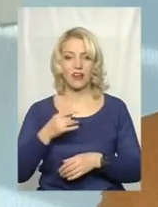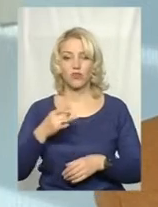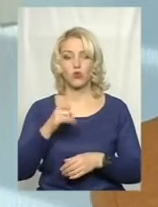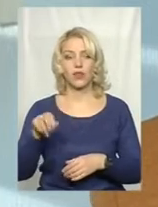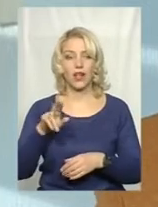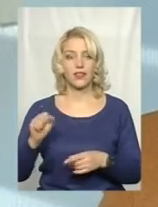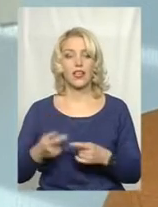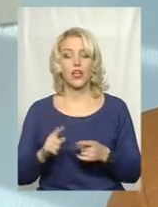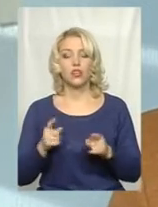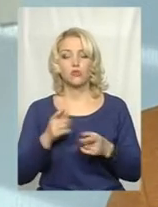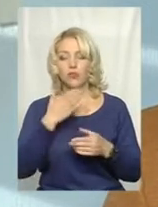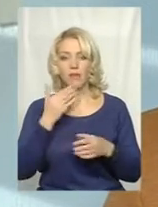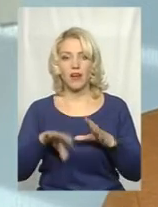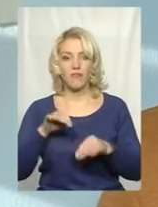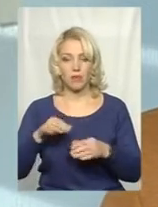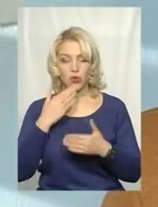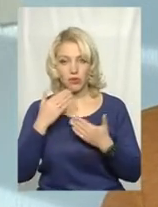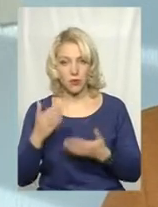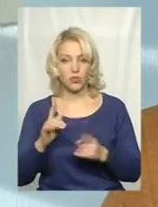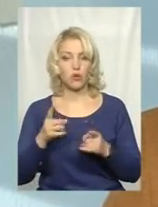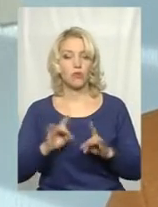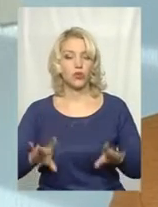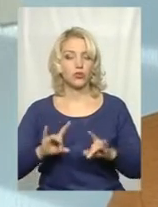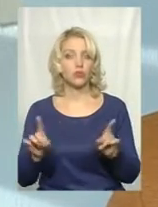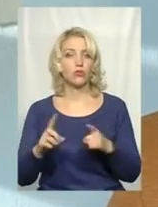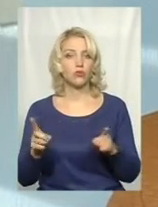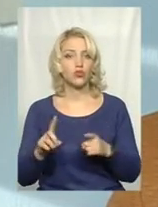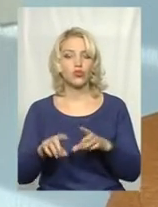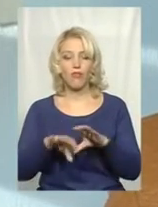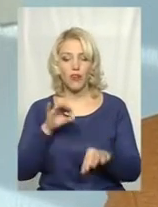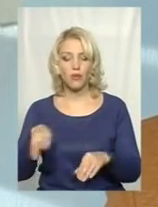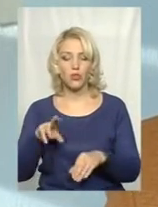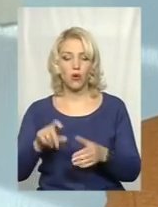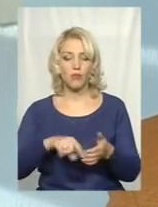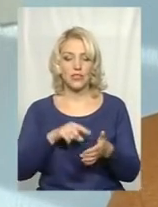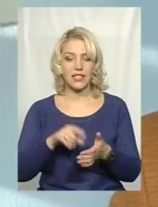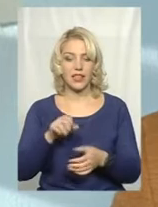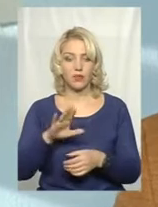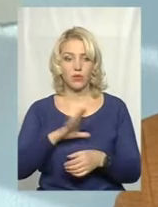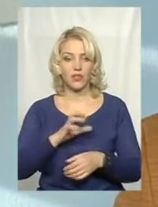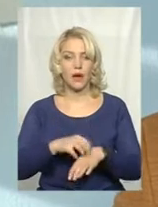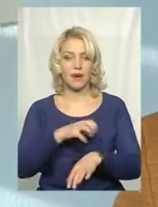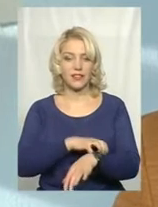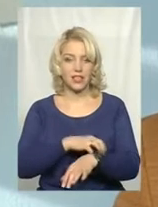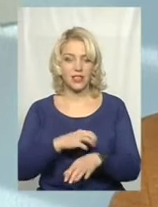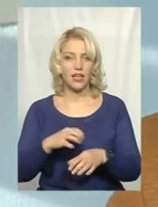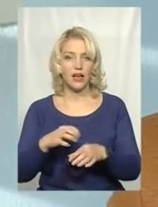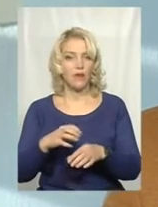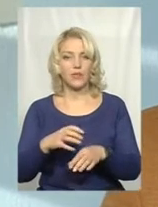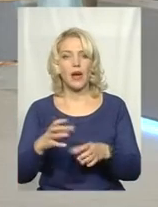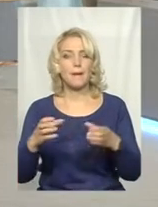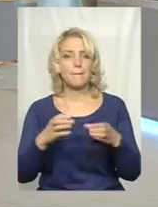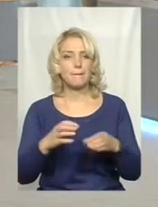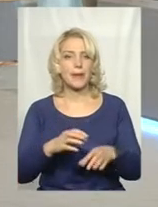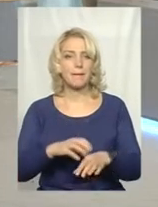як ви кажете, немає виборів, поясню. Тому що вибори до міських рад відбувались на партійній основі, а не мажоритарка, так звана.